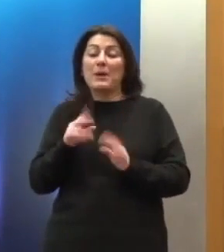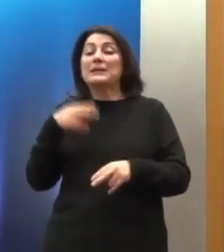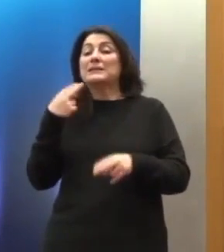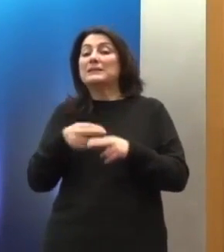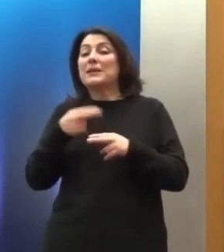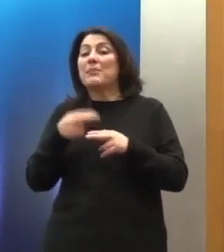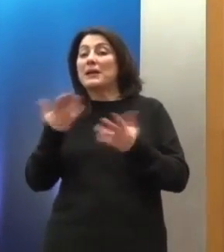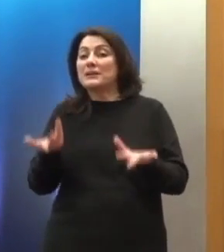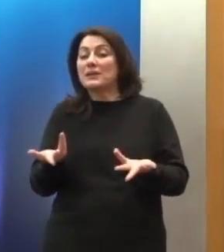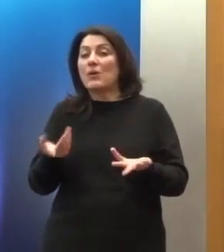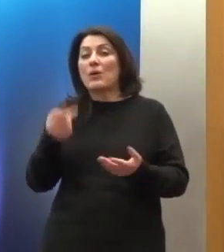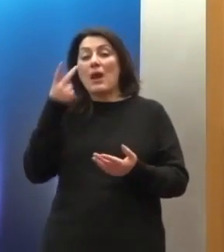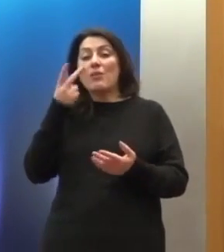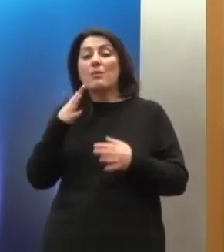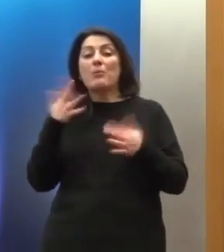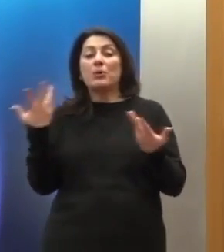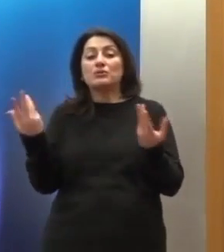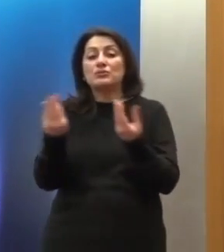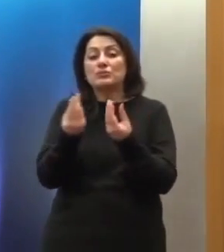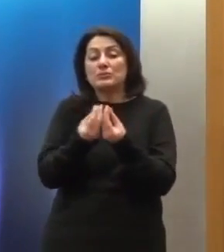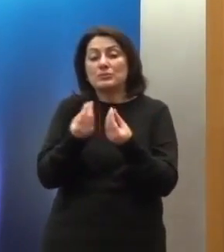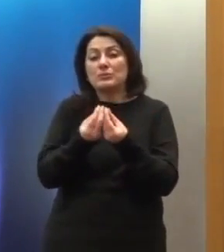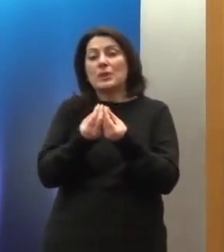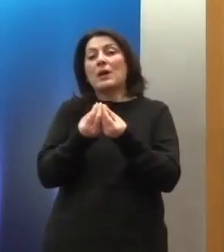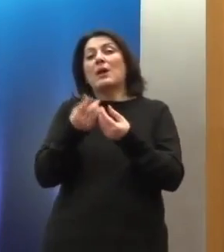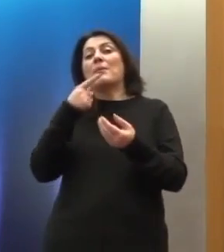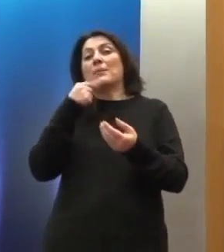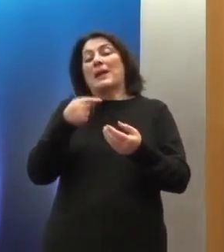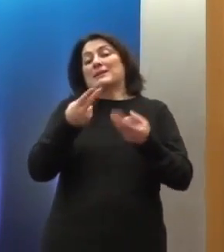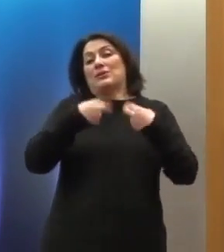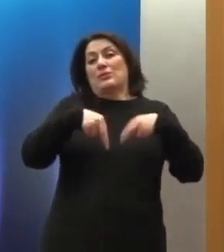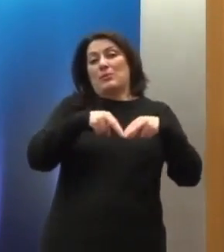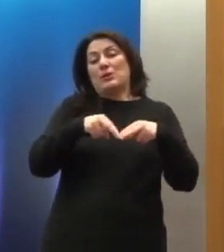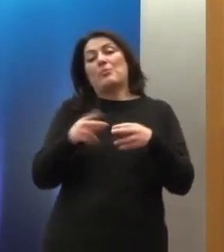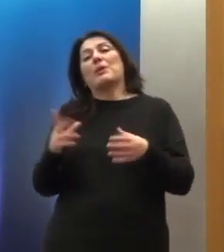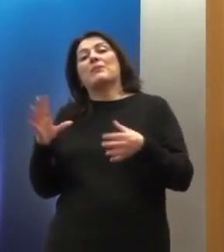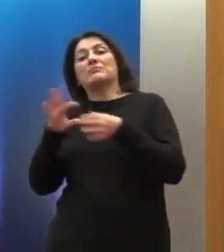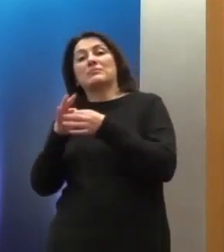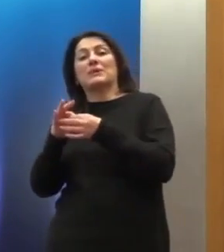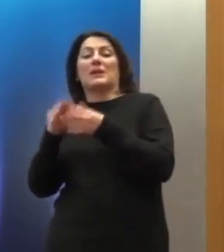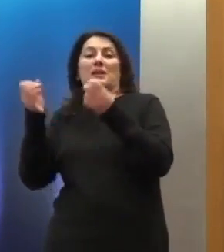οργανισμού που υποστηρίζει τις αξίες με τα κράτη-μέλη του είναι απόλυτα απαραίτητη. Ευχαριστώ.